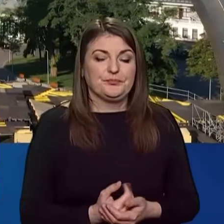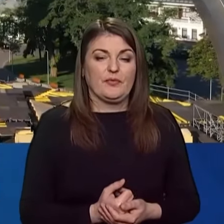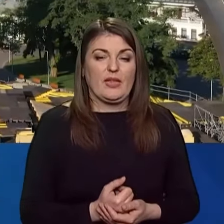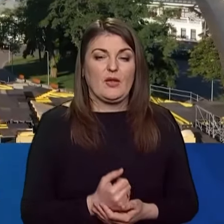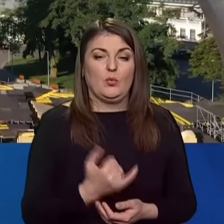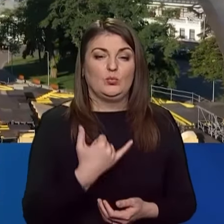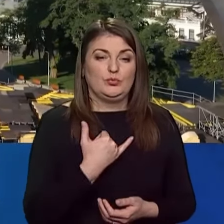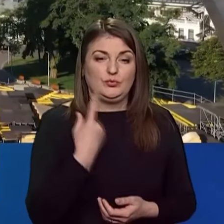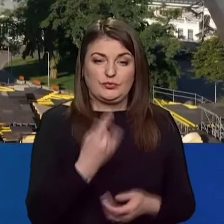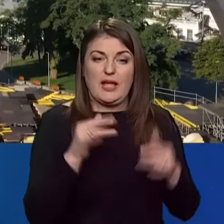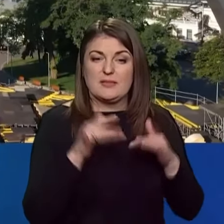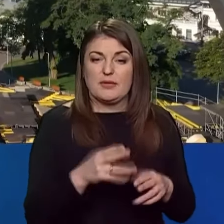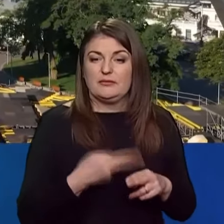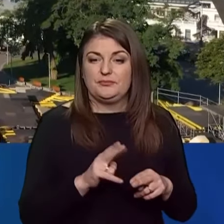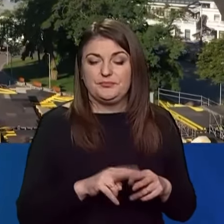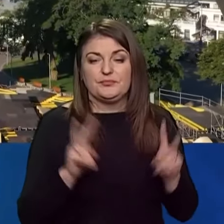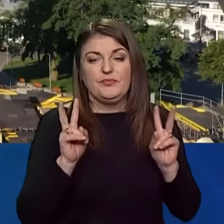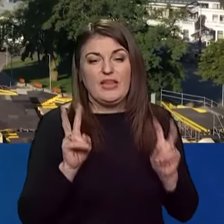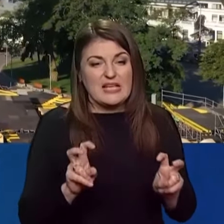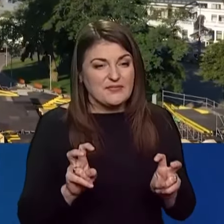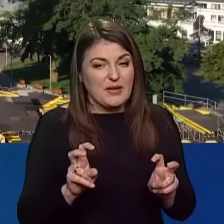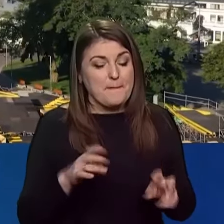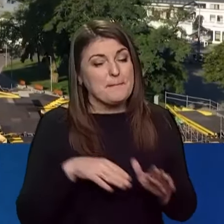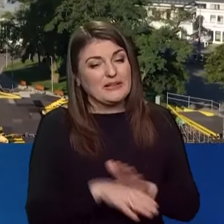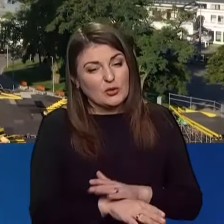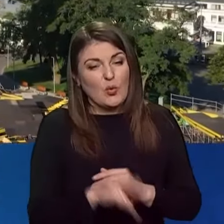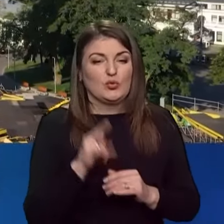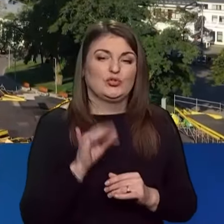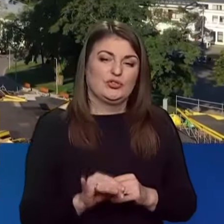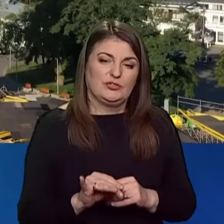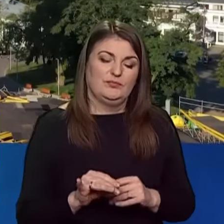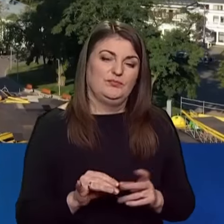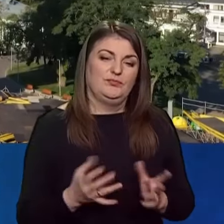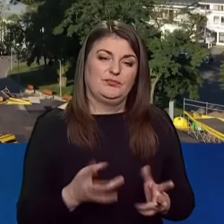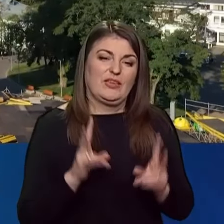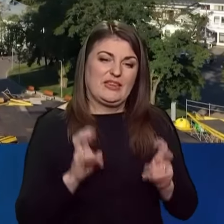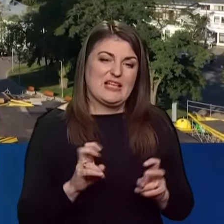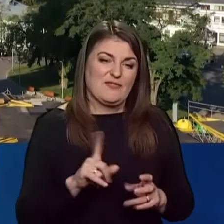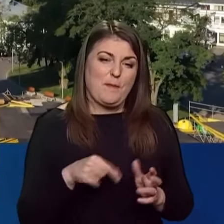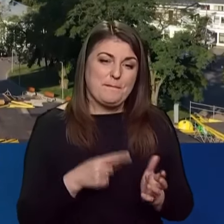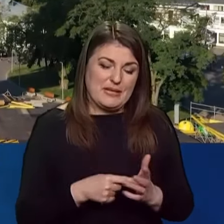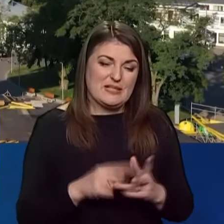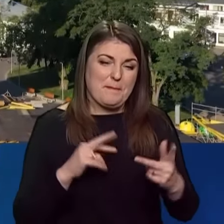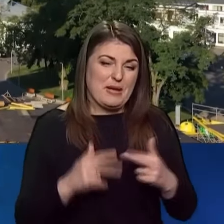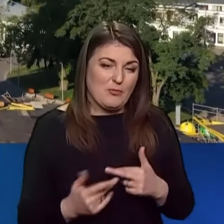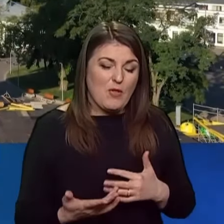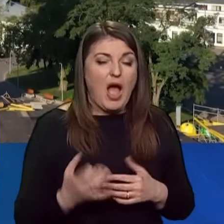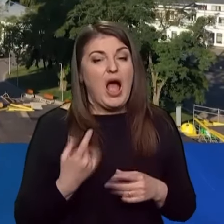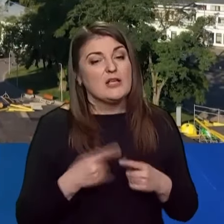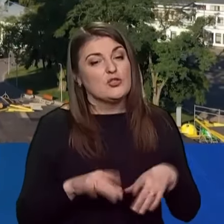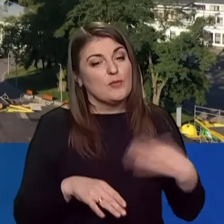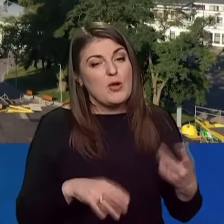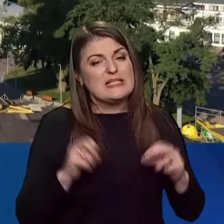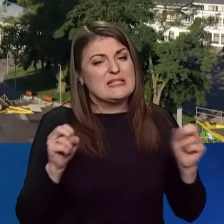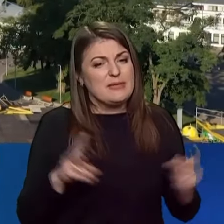одна справа – це назви метро чи, зрештою, і назви міст перейменування, а з